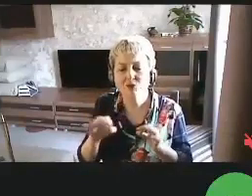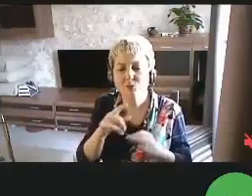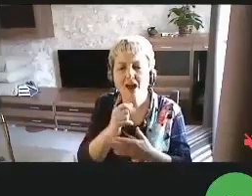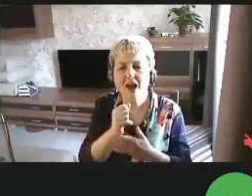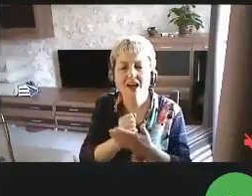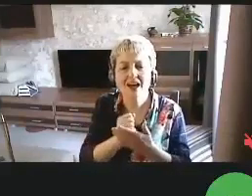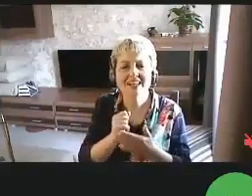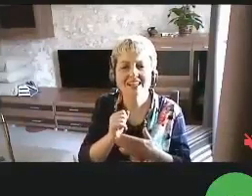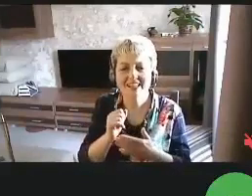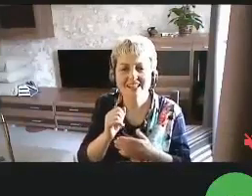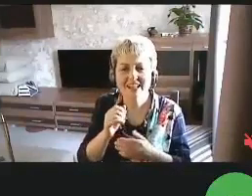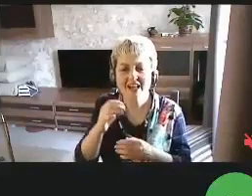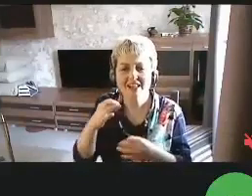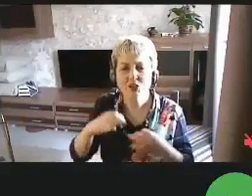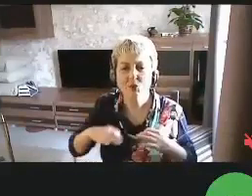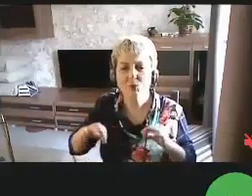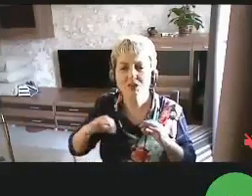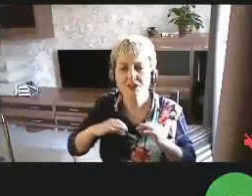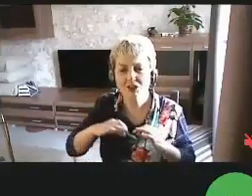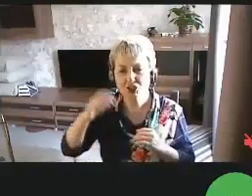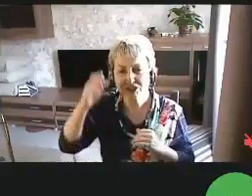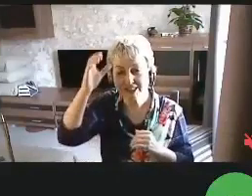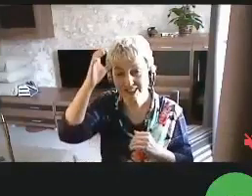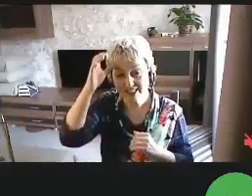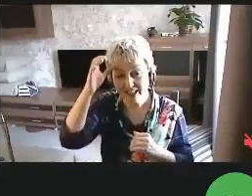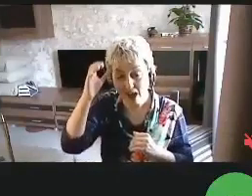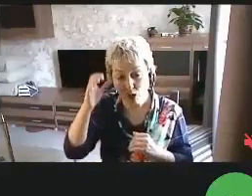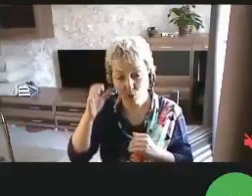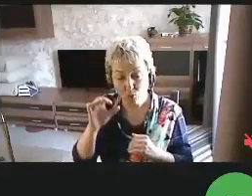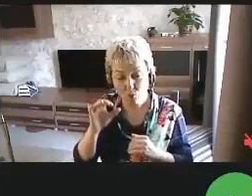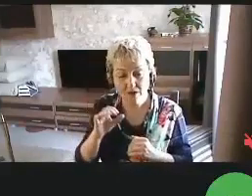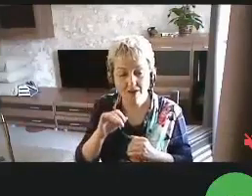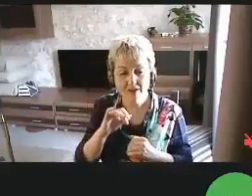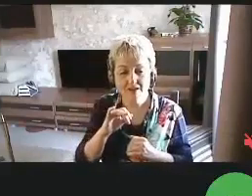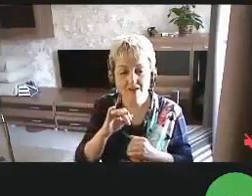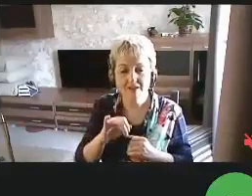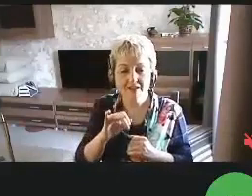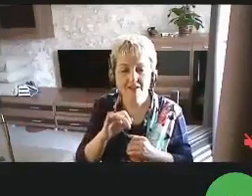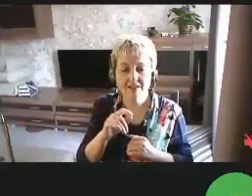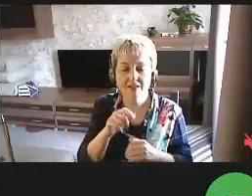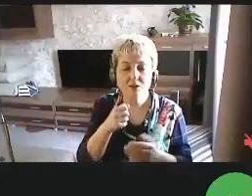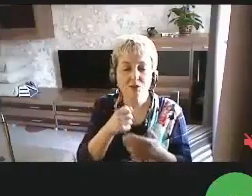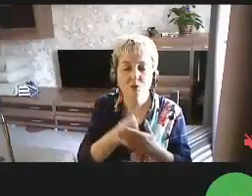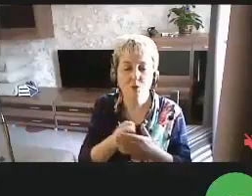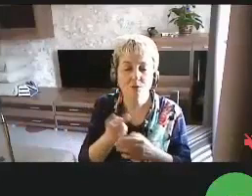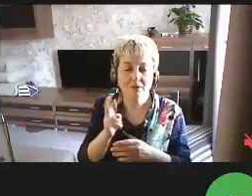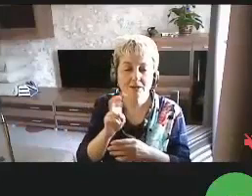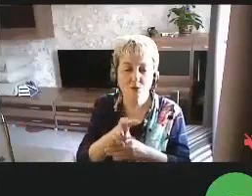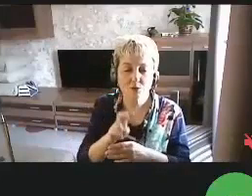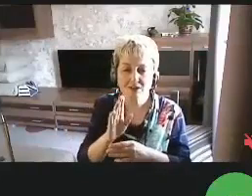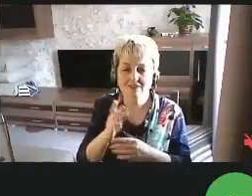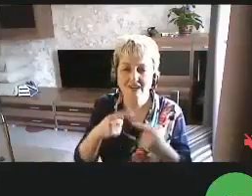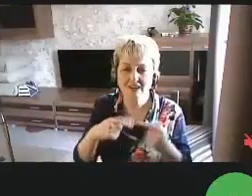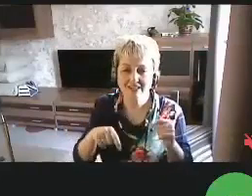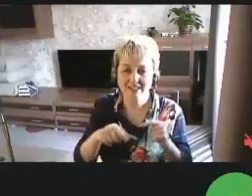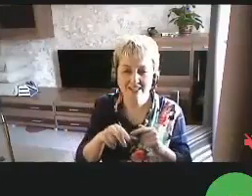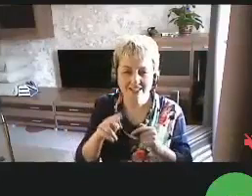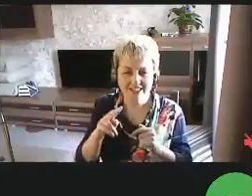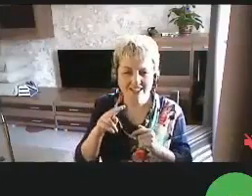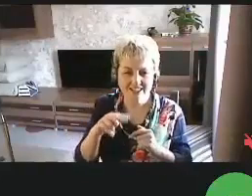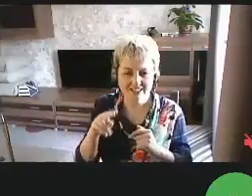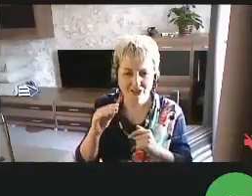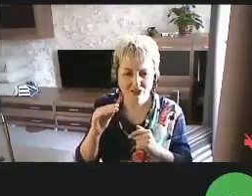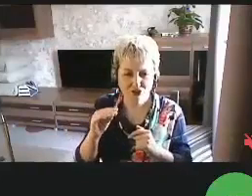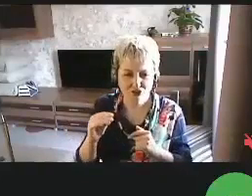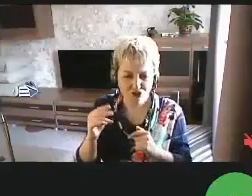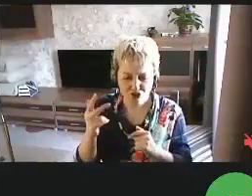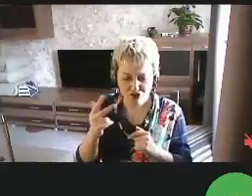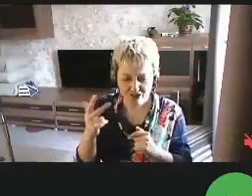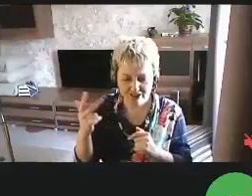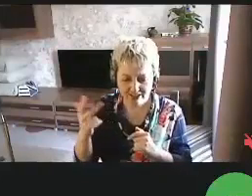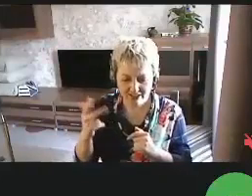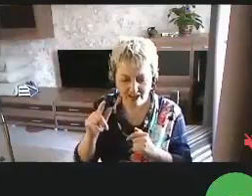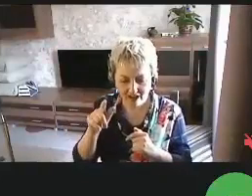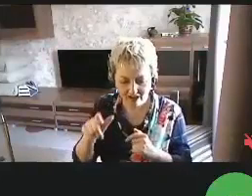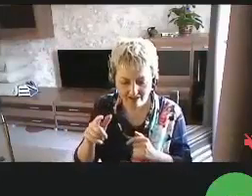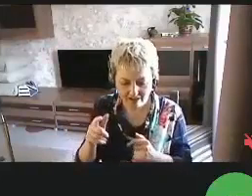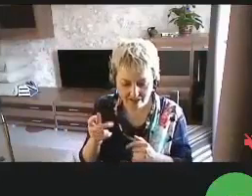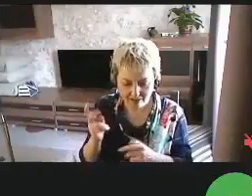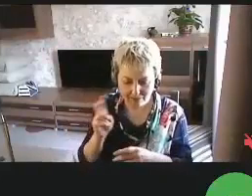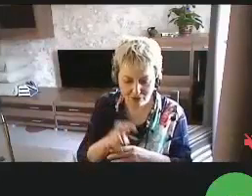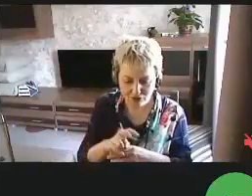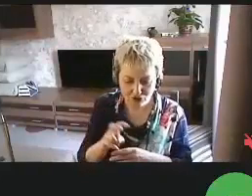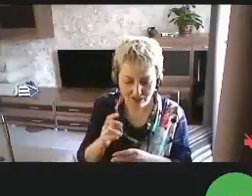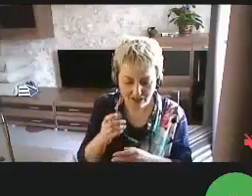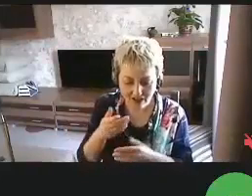кандидат юридических наук. И до прихода в организацию G3 ICT она работала